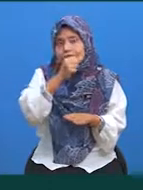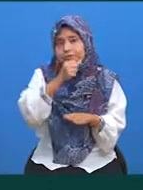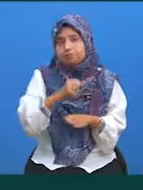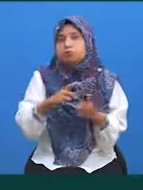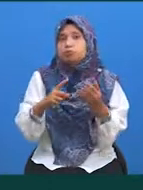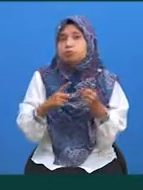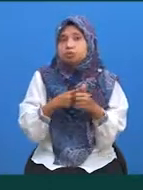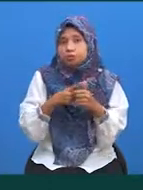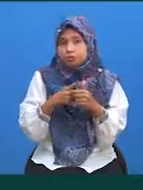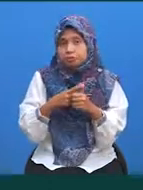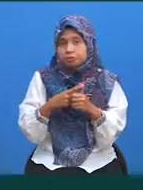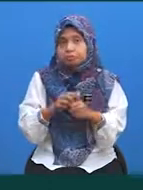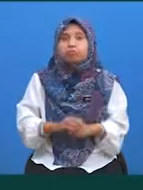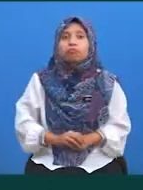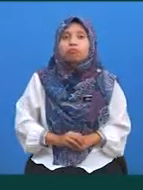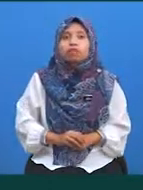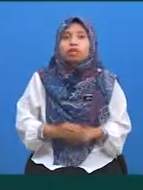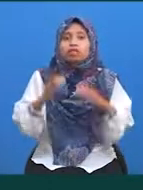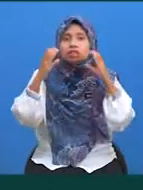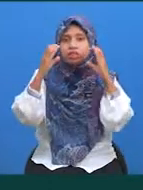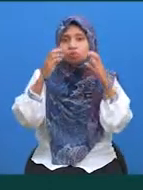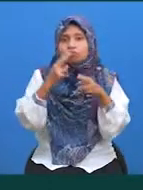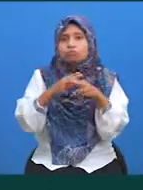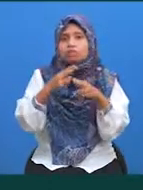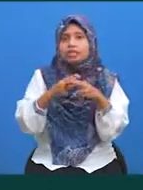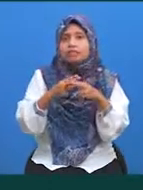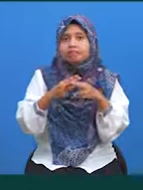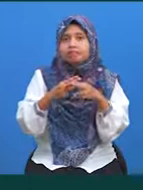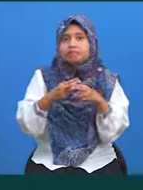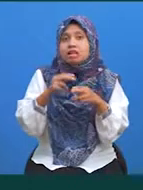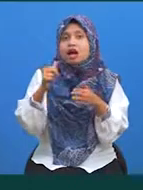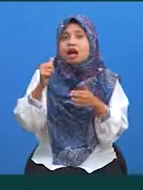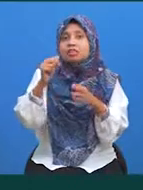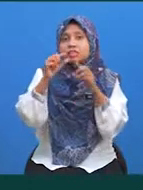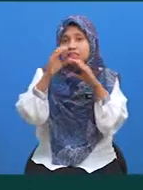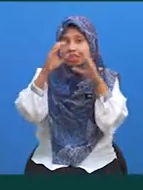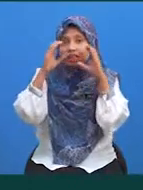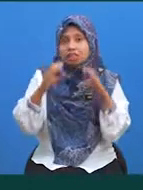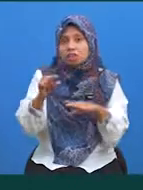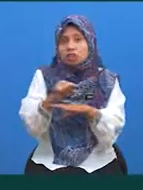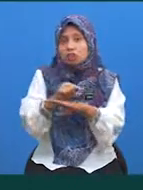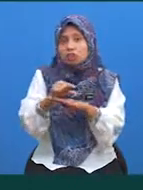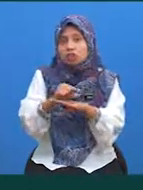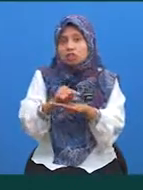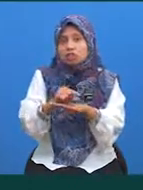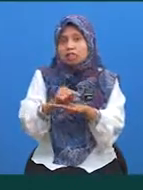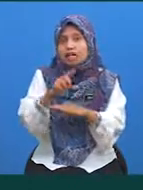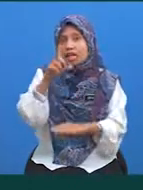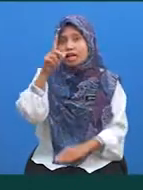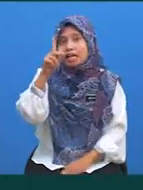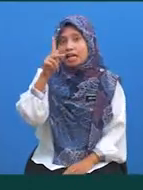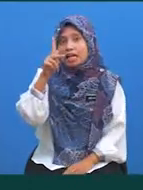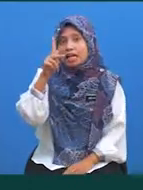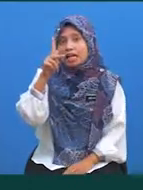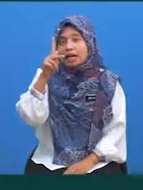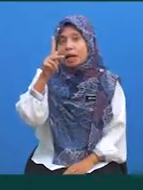berikut Pertama, cikgu namakannya aplikasi darab Di mana K ialah